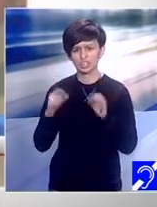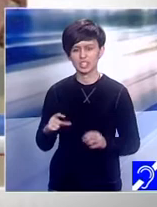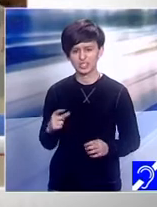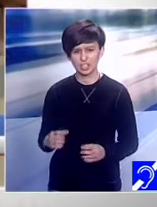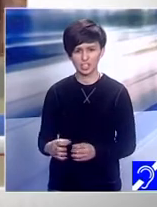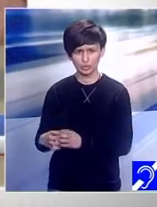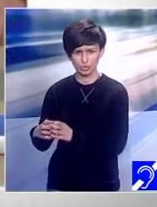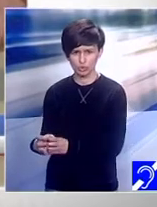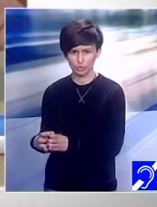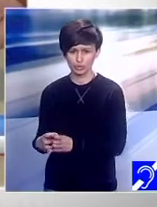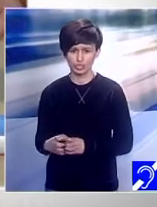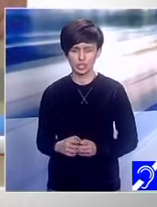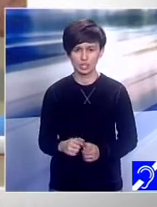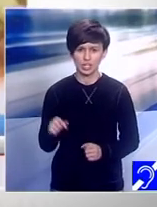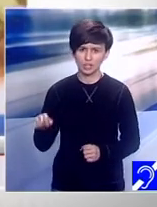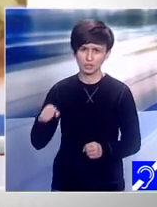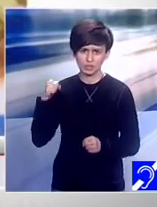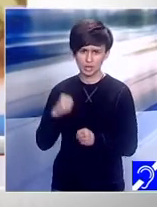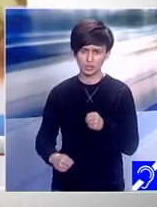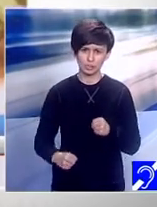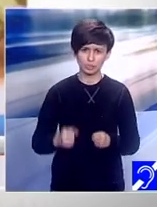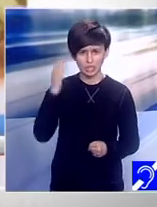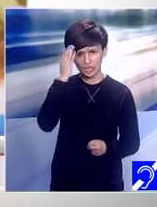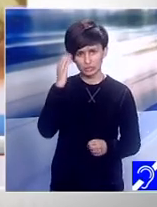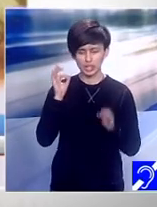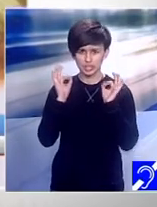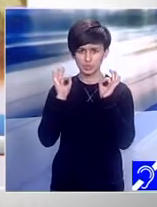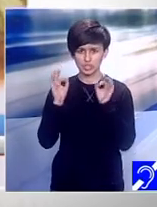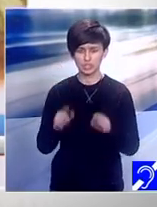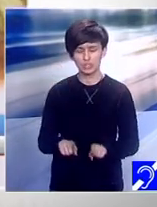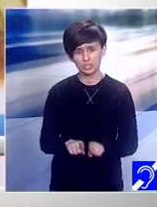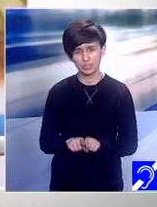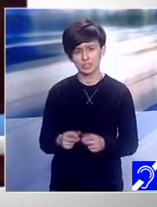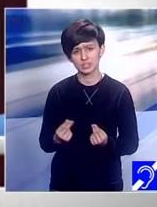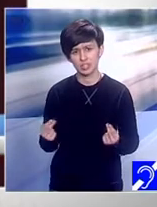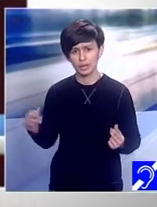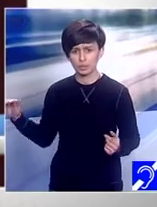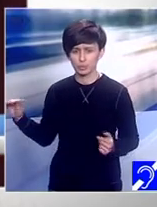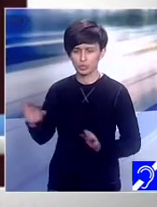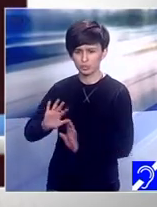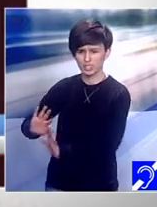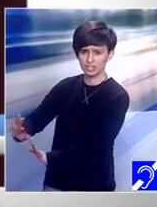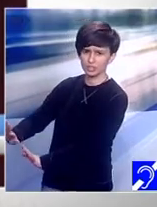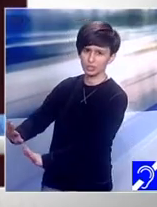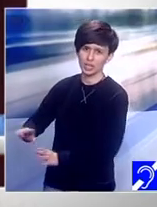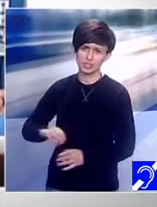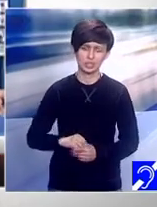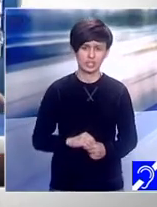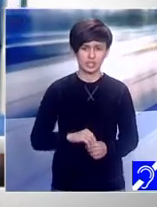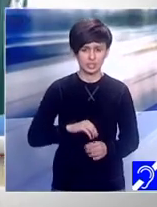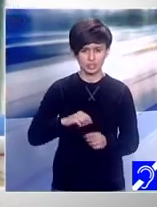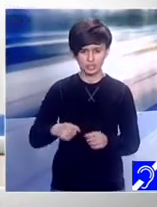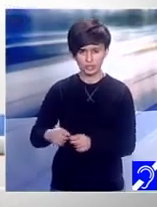sedată în școala specială. Iar ca ea sunt zeci de mii de copii izolați și respingi de societate.